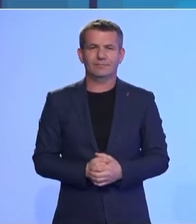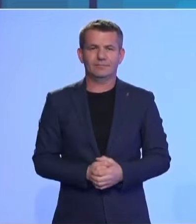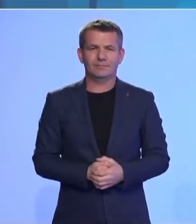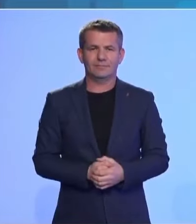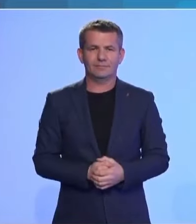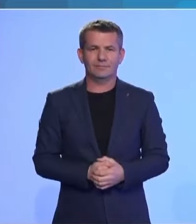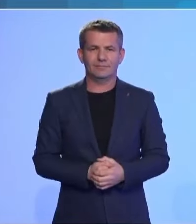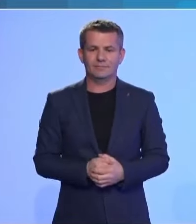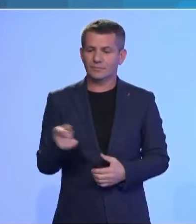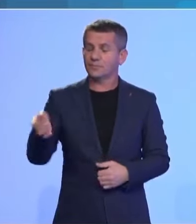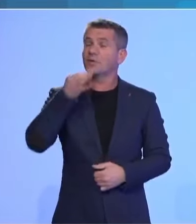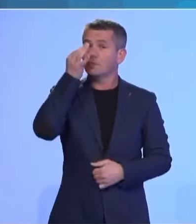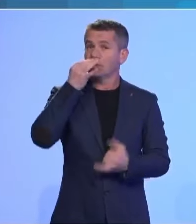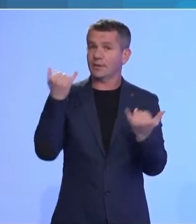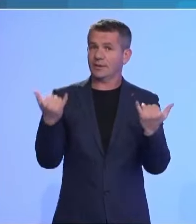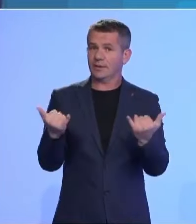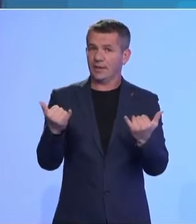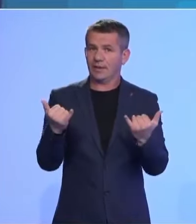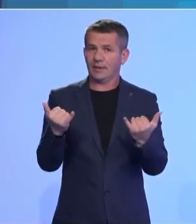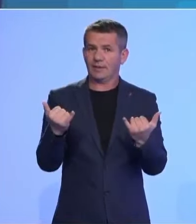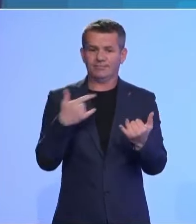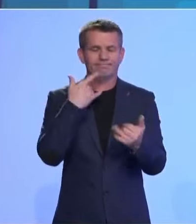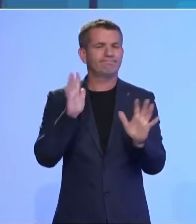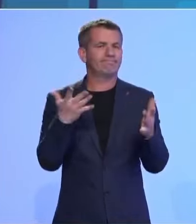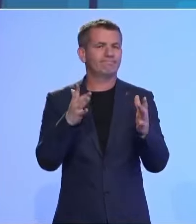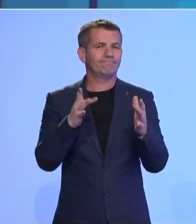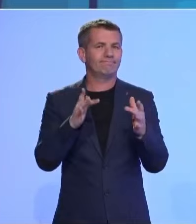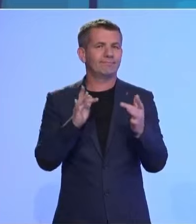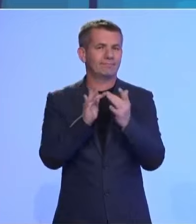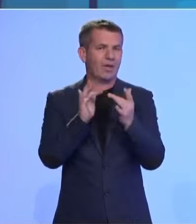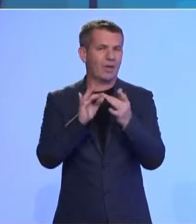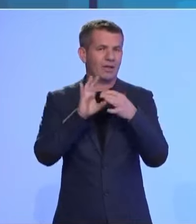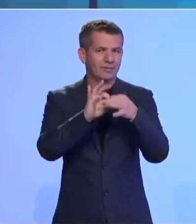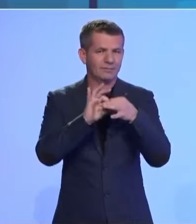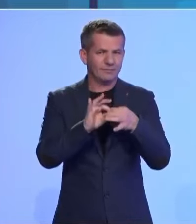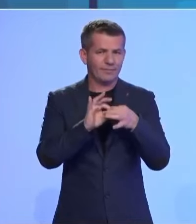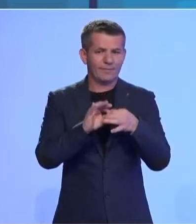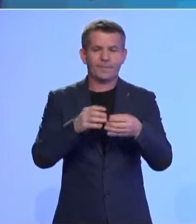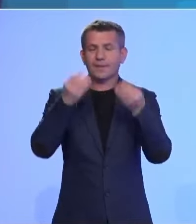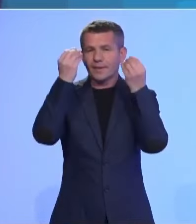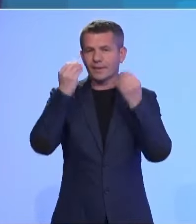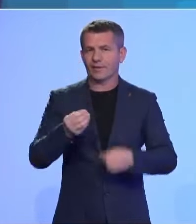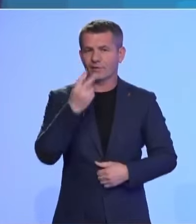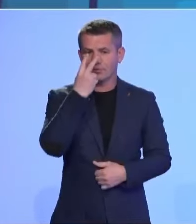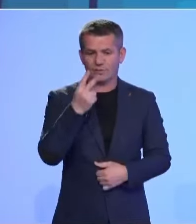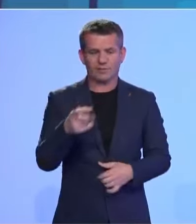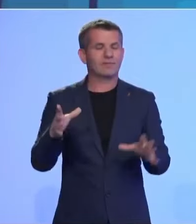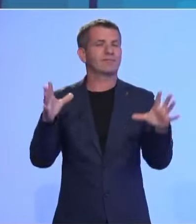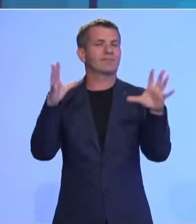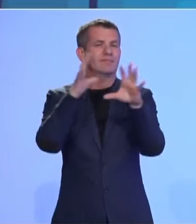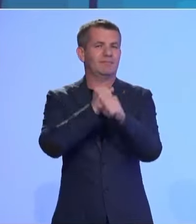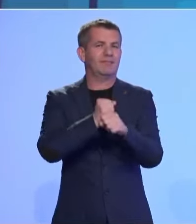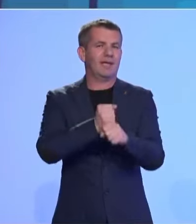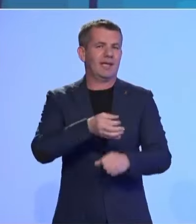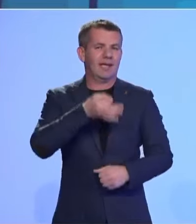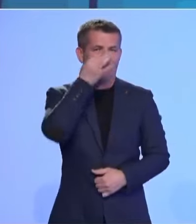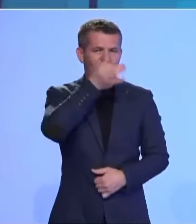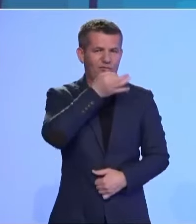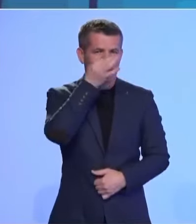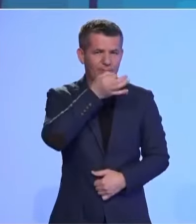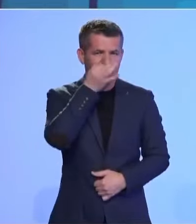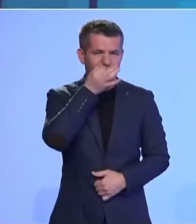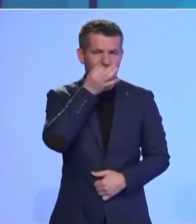Nga regjia më bëjnë me dije se nuk është e mundur kjo linjë. Pra të ndërruar shikuesisht e kjo e të ratë që kemi përgatitur për këtë